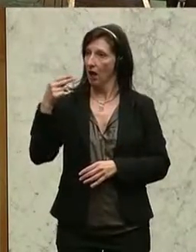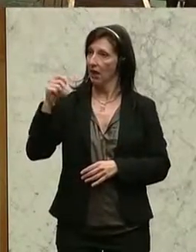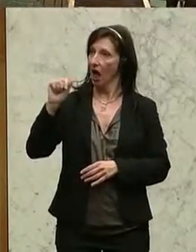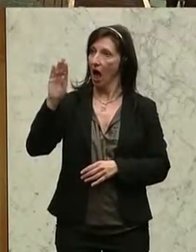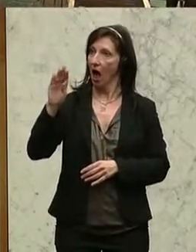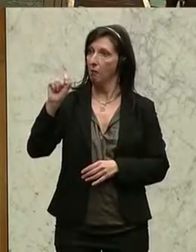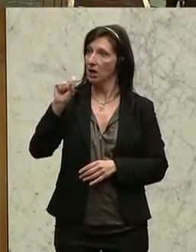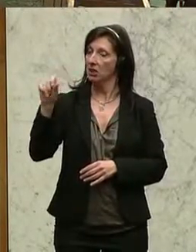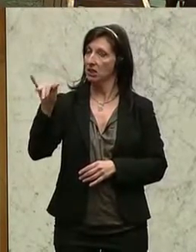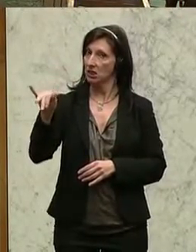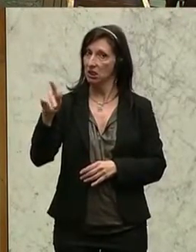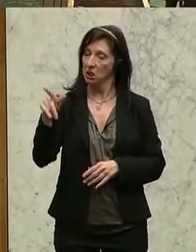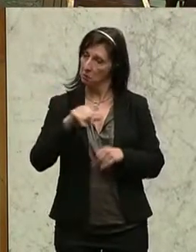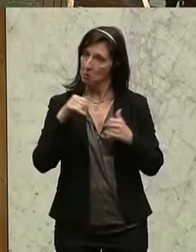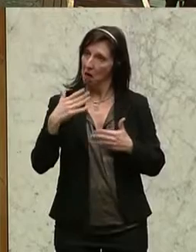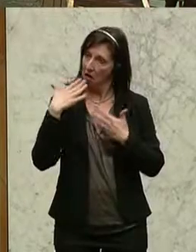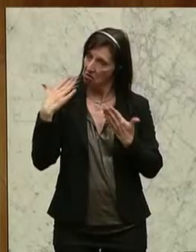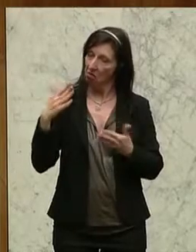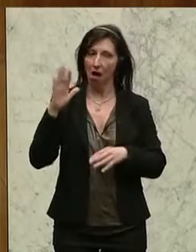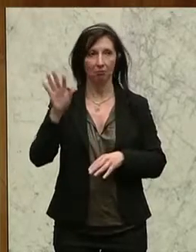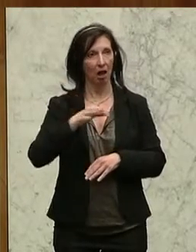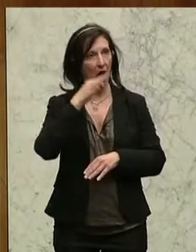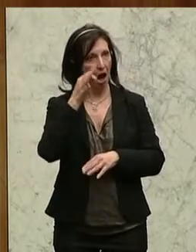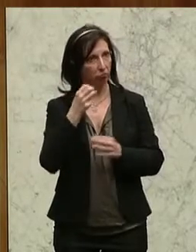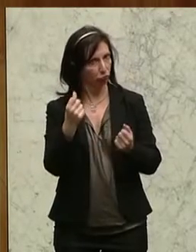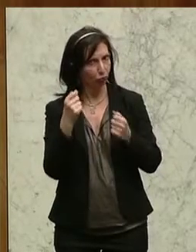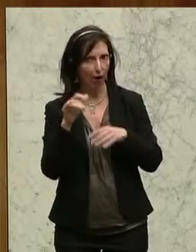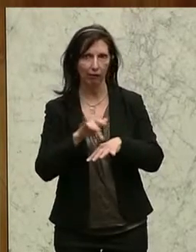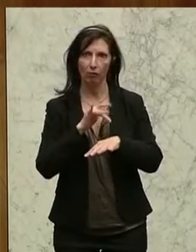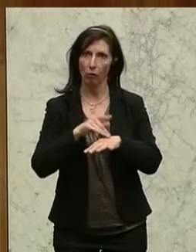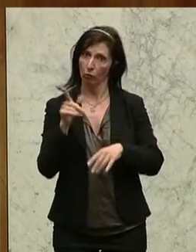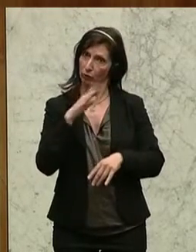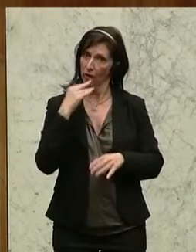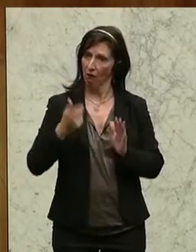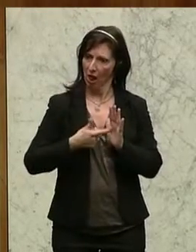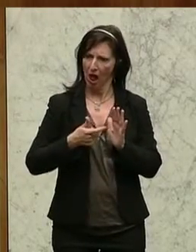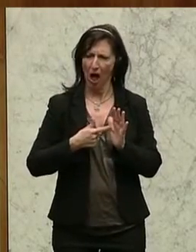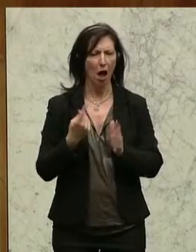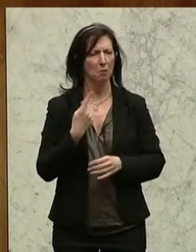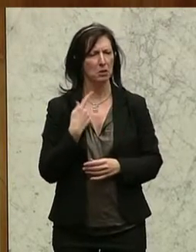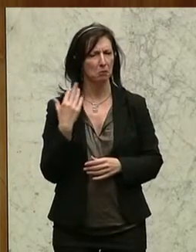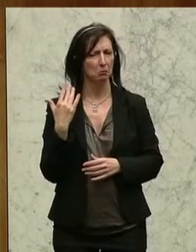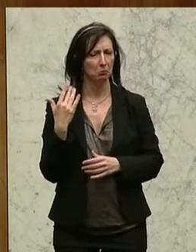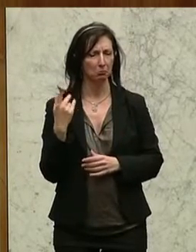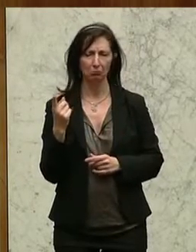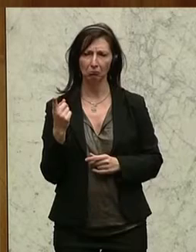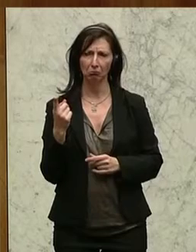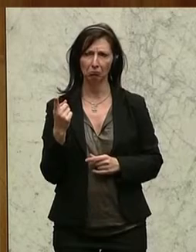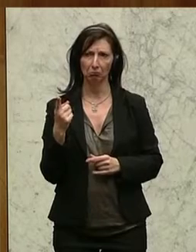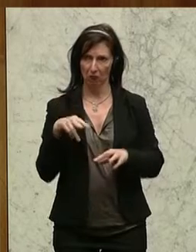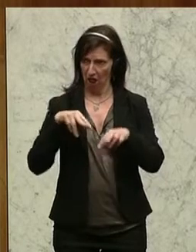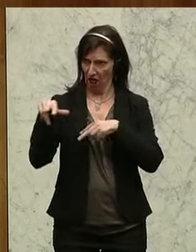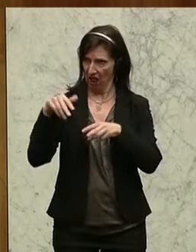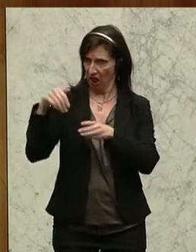diese sehr emotionale Rede, wo Sie sehr viel gefordert haben. Ich frage mich nur, Sie sitzen in der